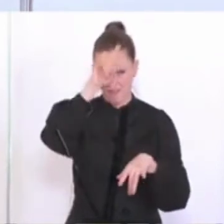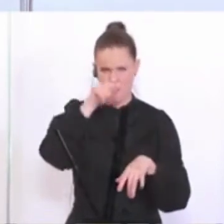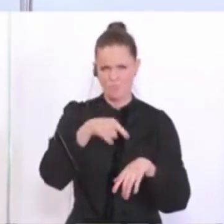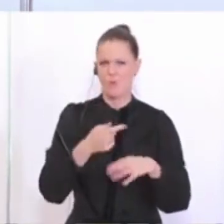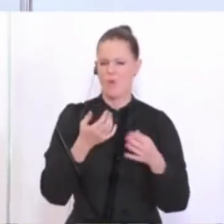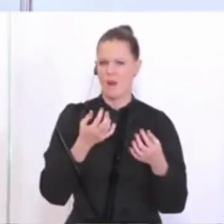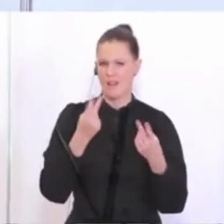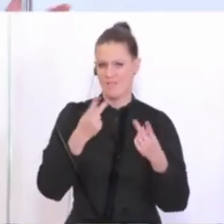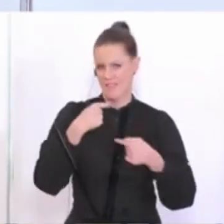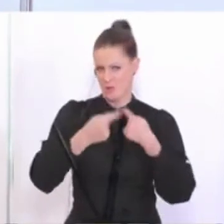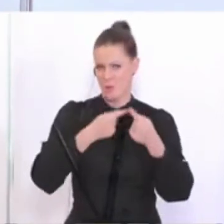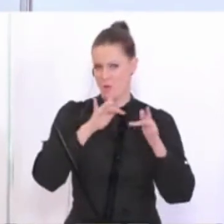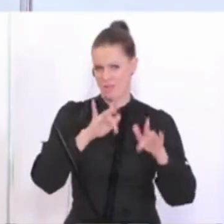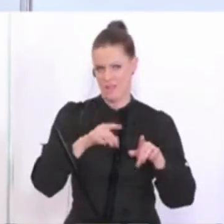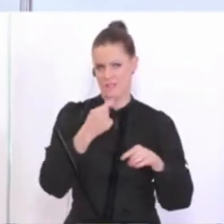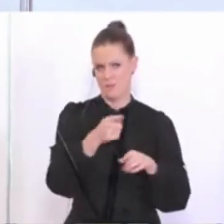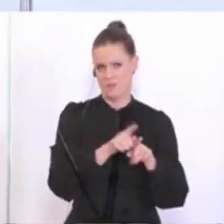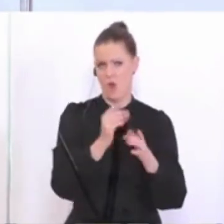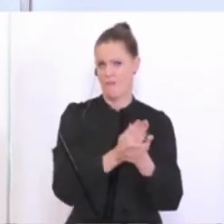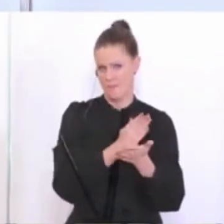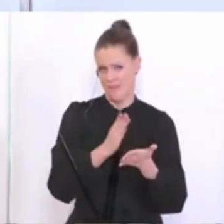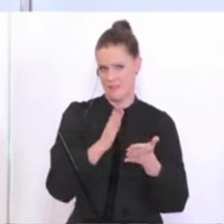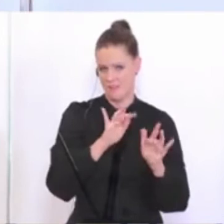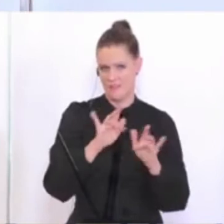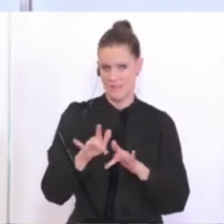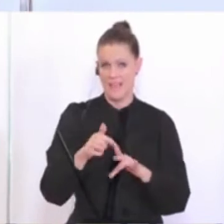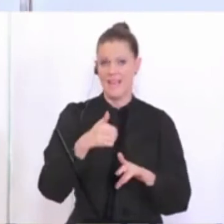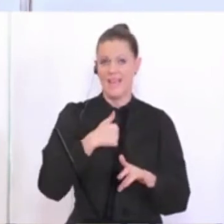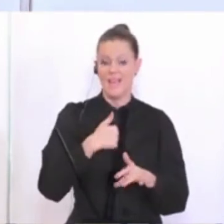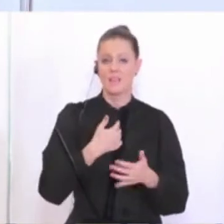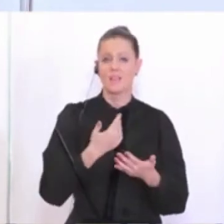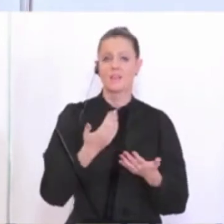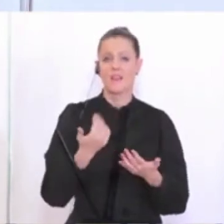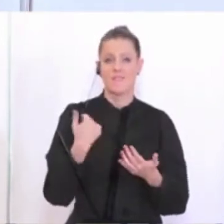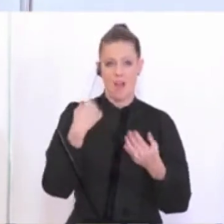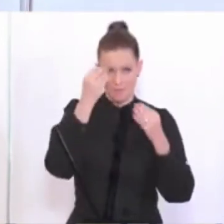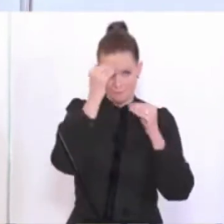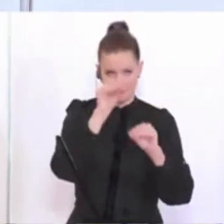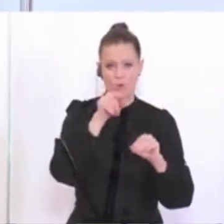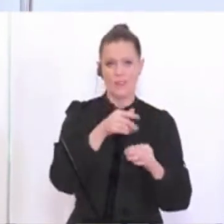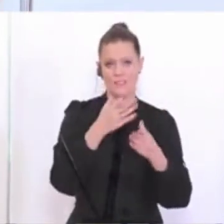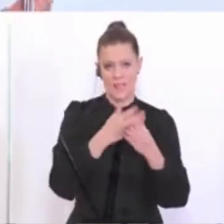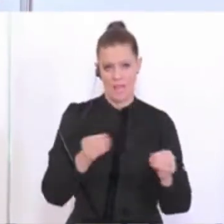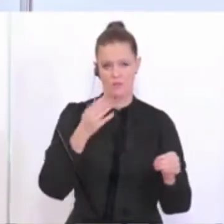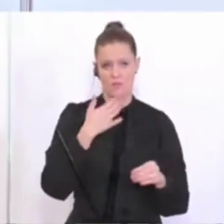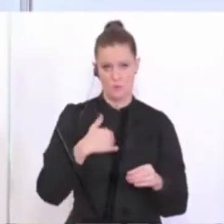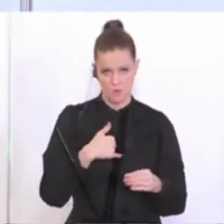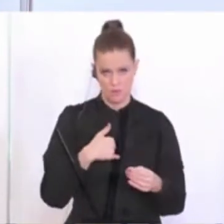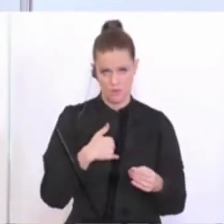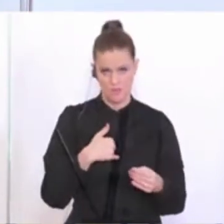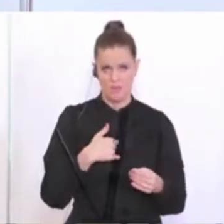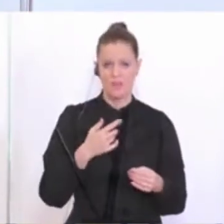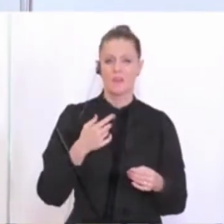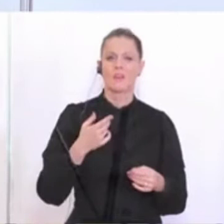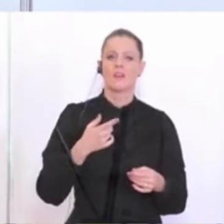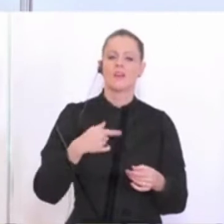Rolle spielt und sich ebenfalls als Vermittler hier betätigt hat. Und ich habe ihm genau Folgendes mitgeteilt und das möchte ich auch einlösen, dass wir einmal den